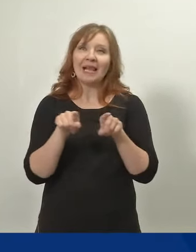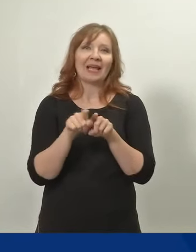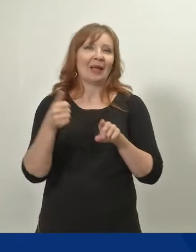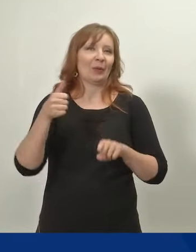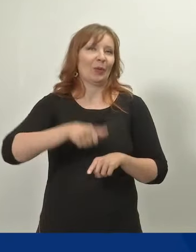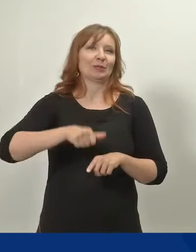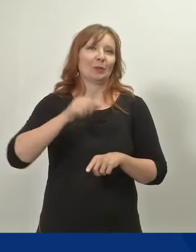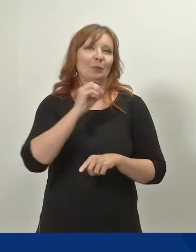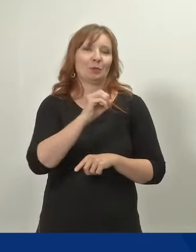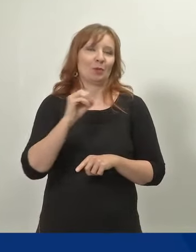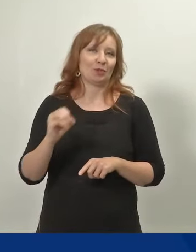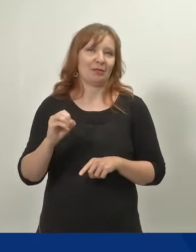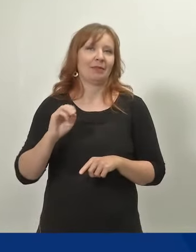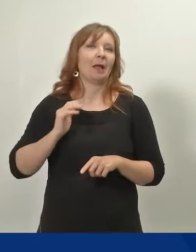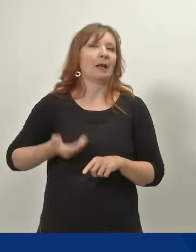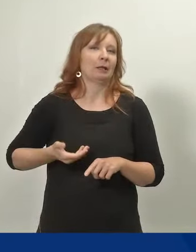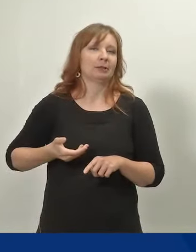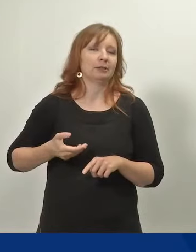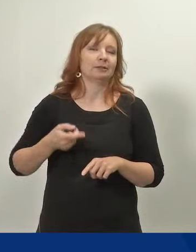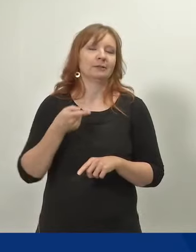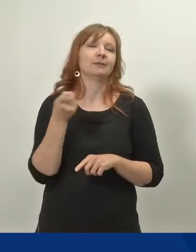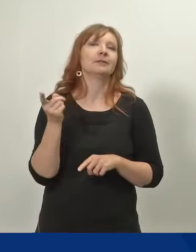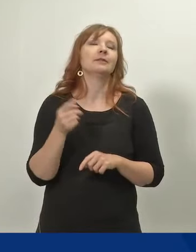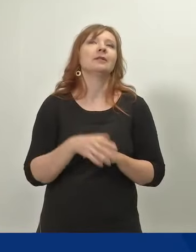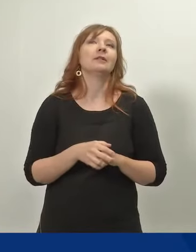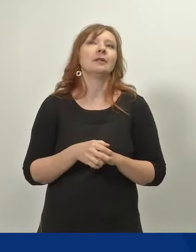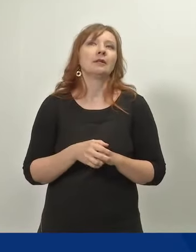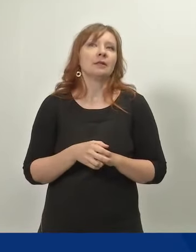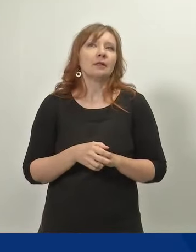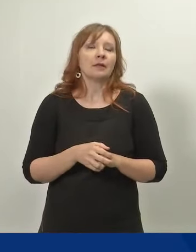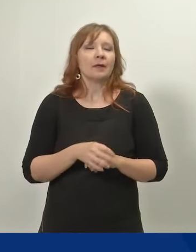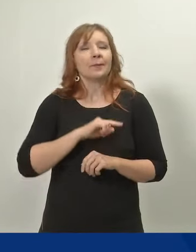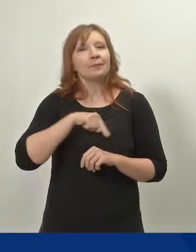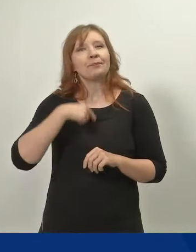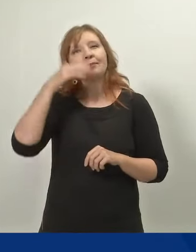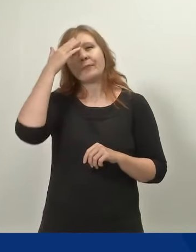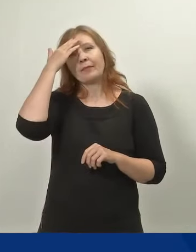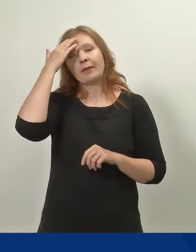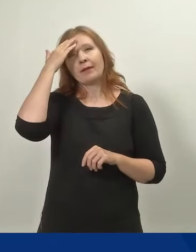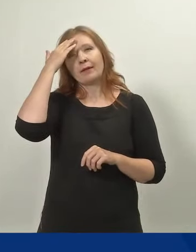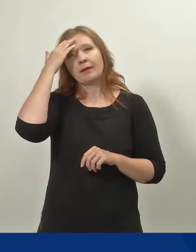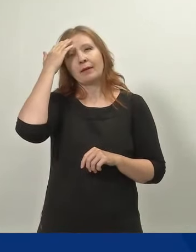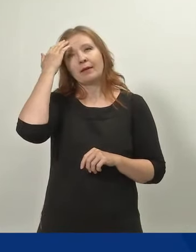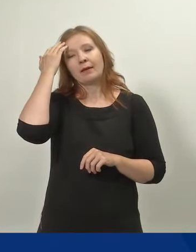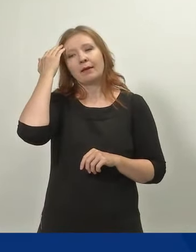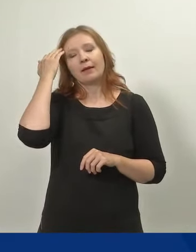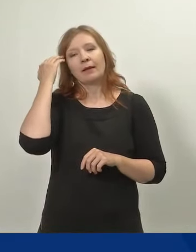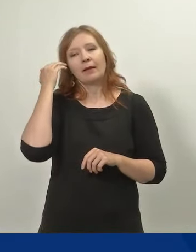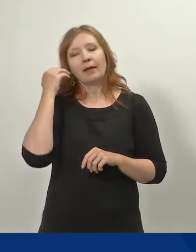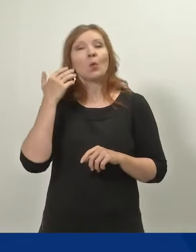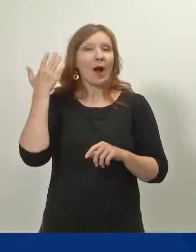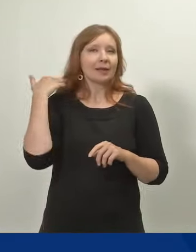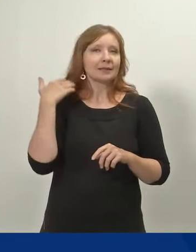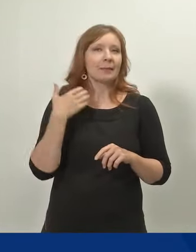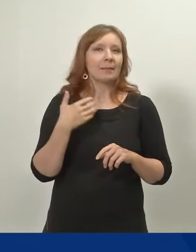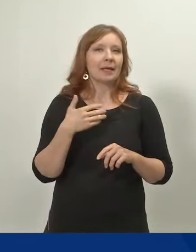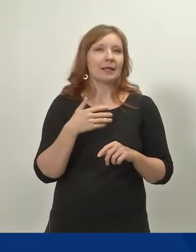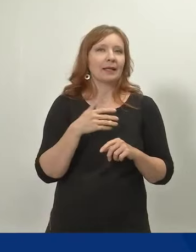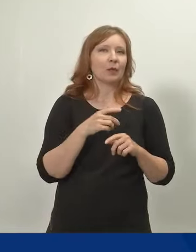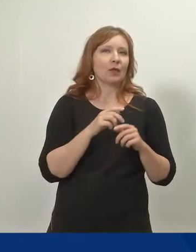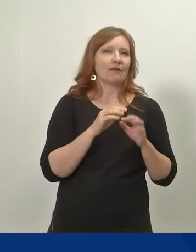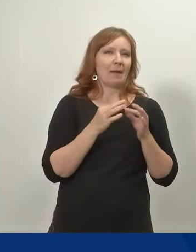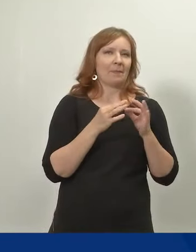prosenttia. Me tiedetään, että kun on aikaisemmin tehty näitä pienempiä